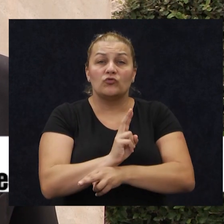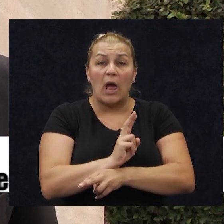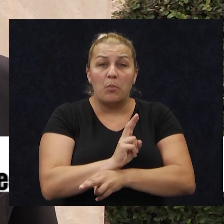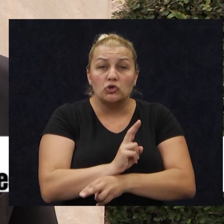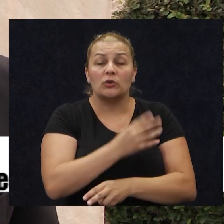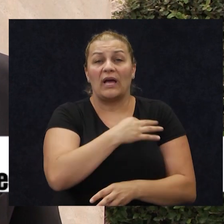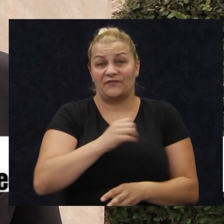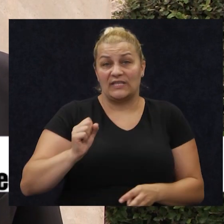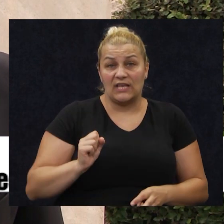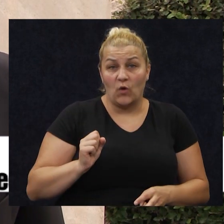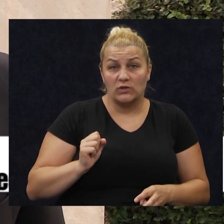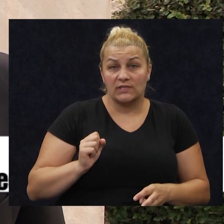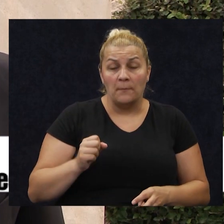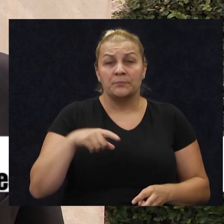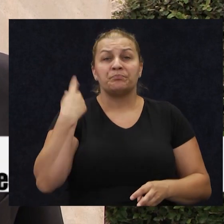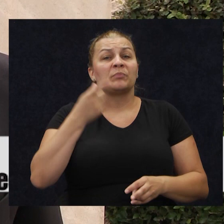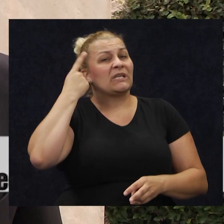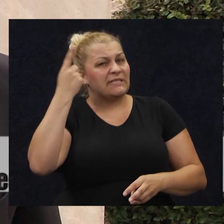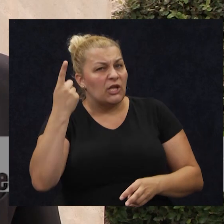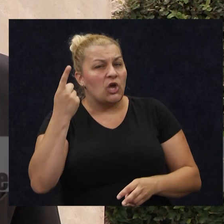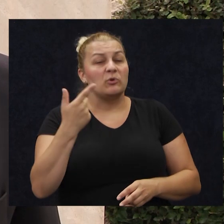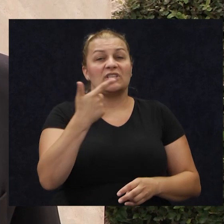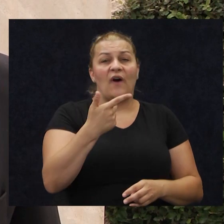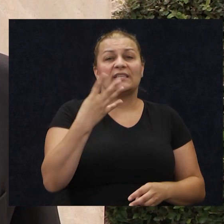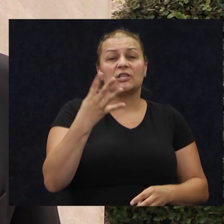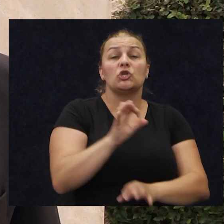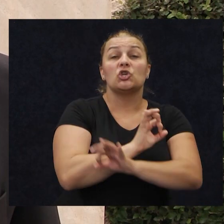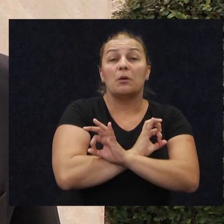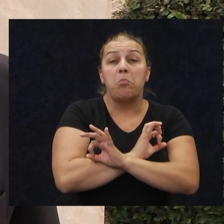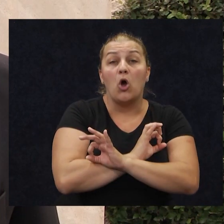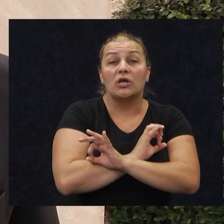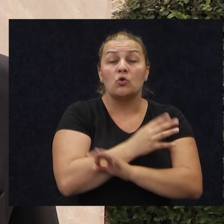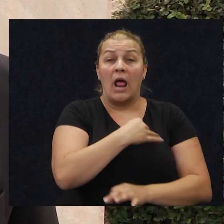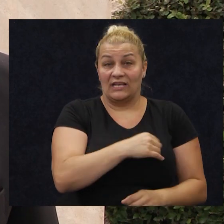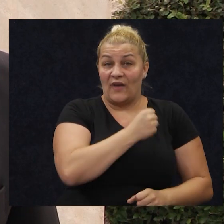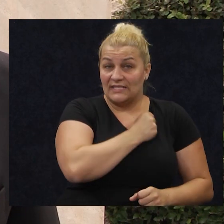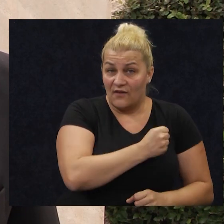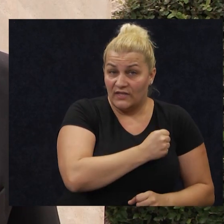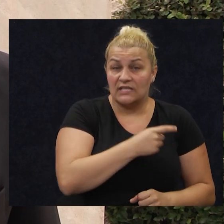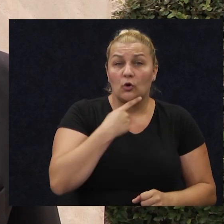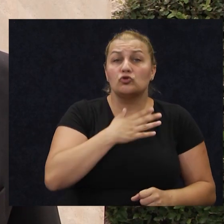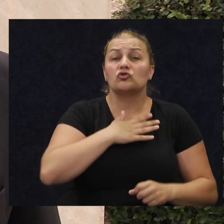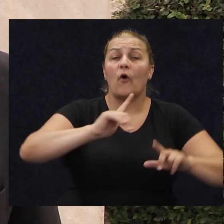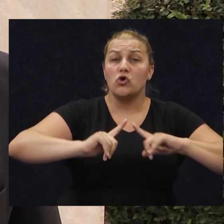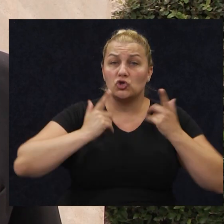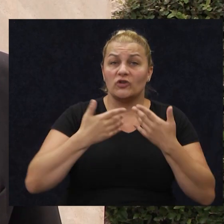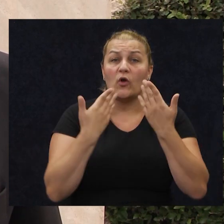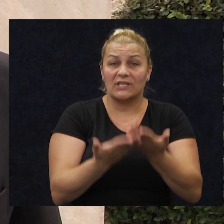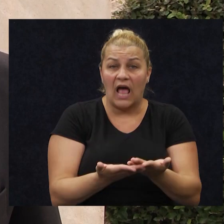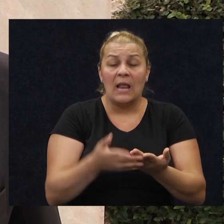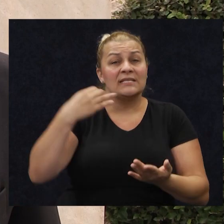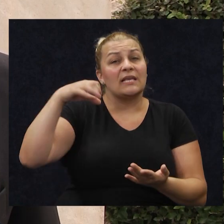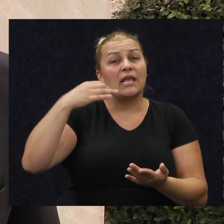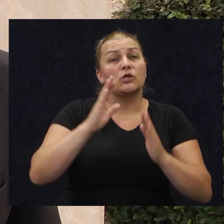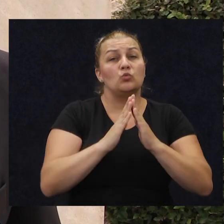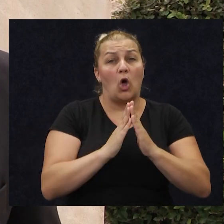Hrvatske vojske. Sjećamo se, 24 poginula Hrvatska viteza koji su svoj život dali za jedinu